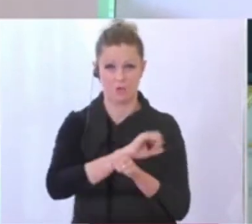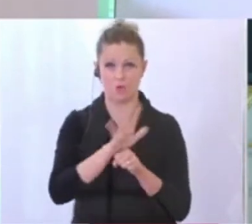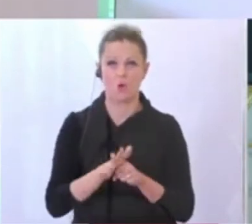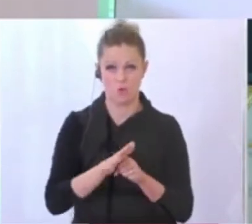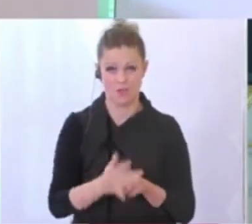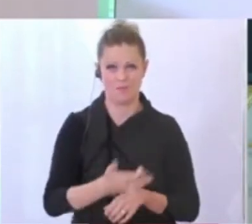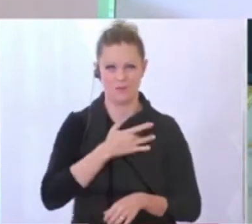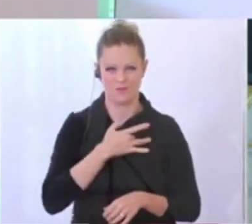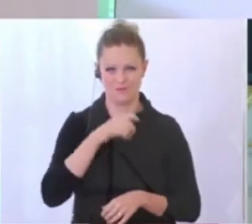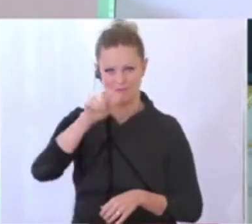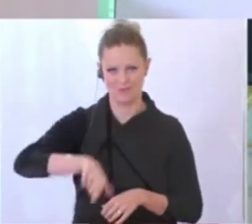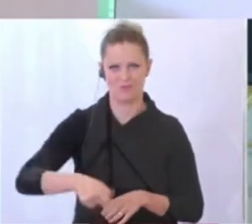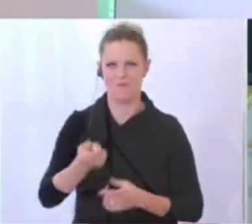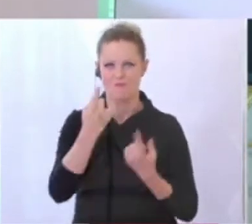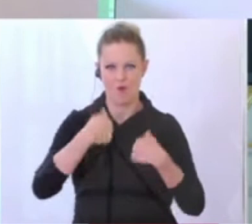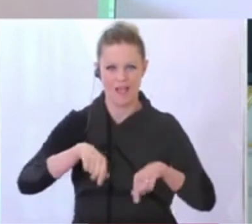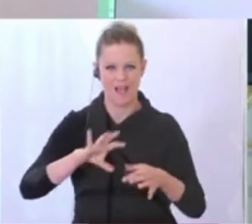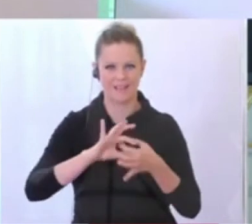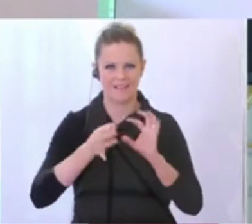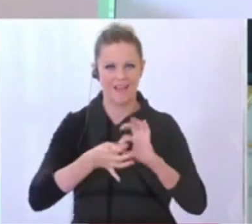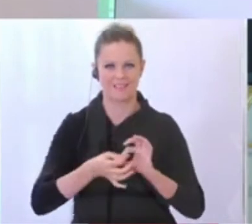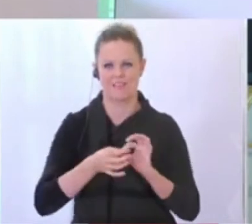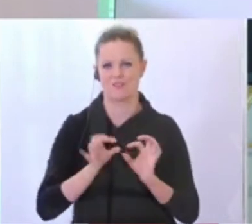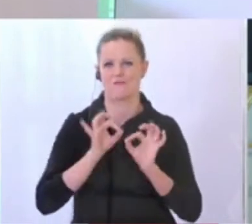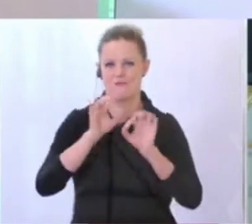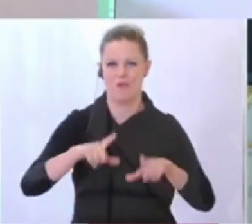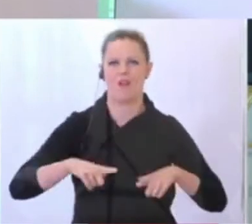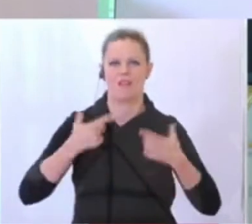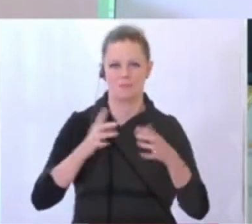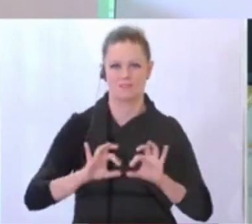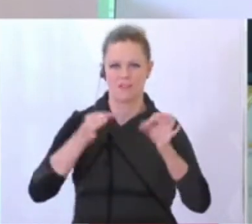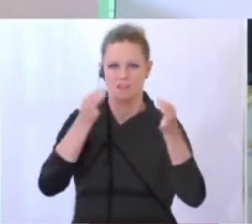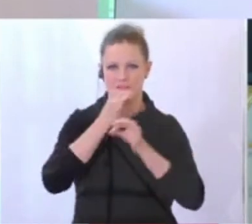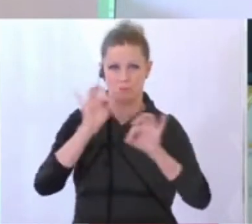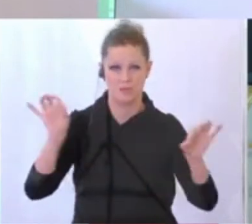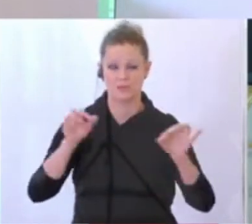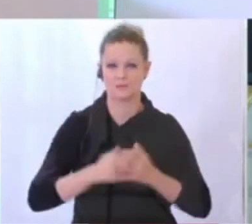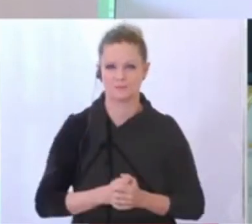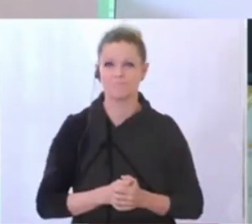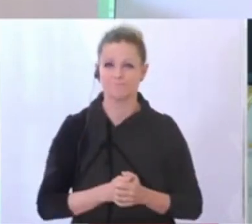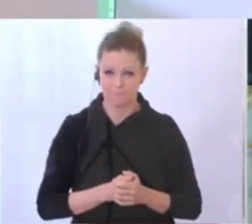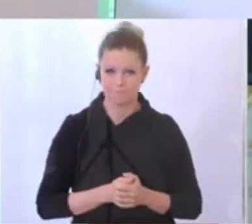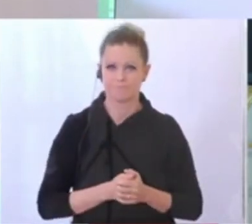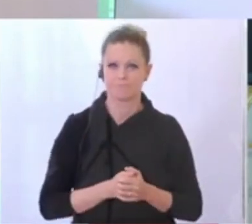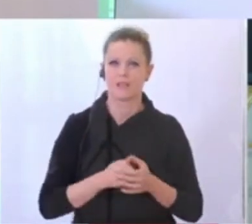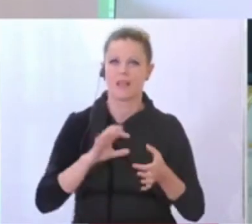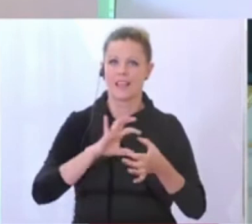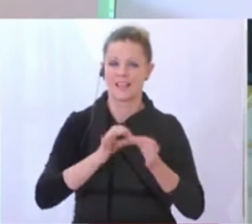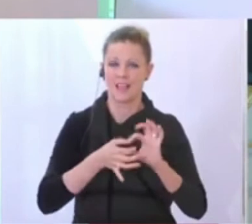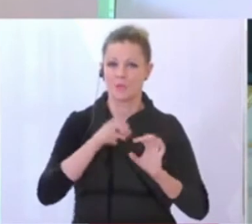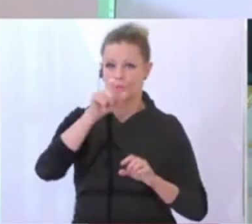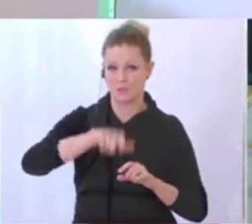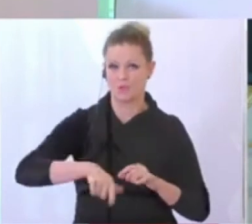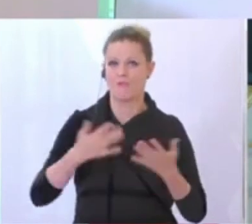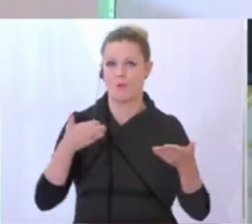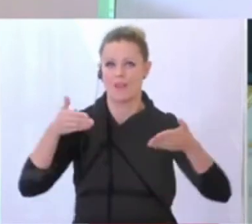Kärntnerin die Lebensqualität verbessern konnten. Und richtig ist, es wird eine Kärntnerin auf der Intensivstation in Wien liegen, ja.